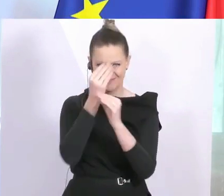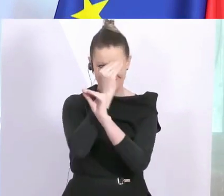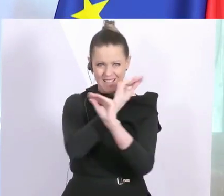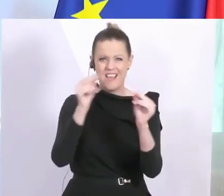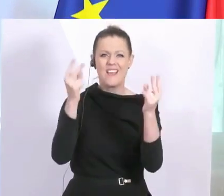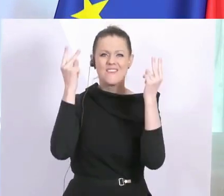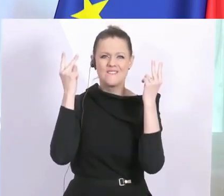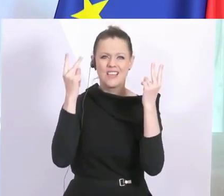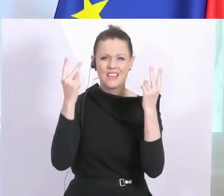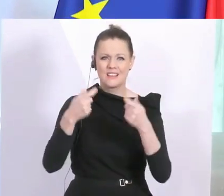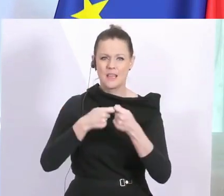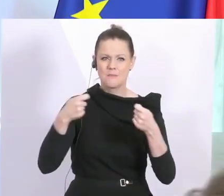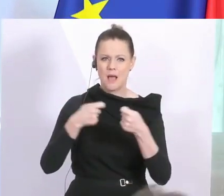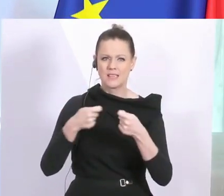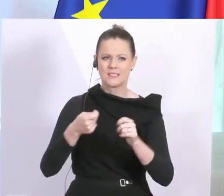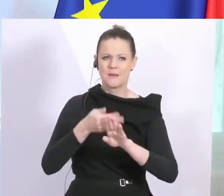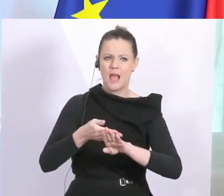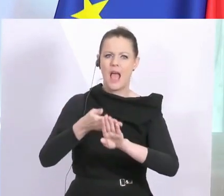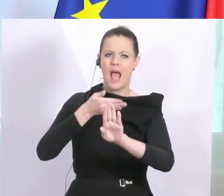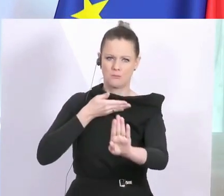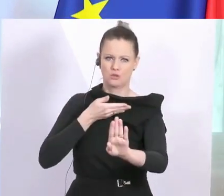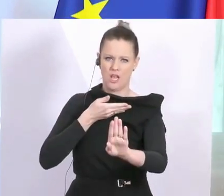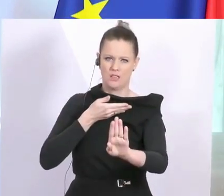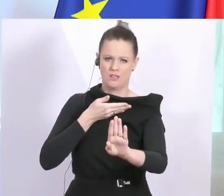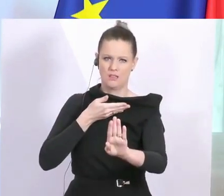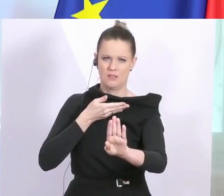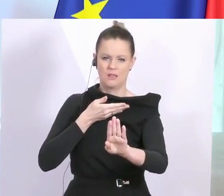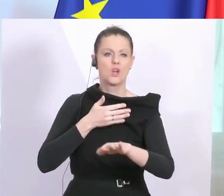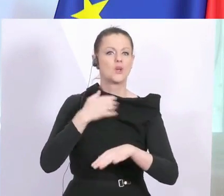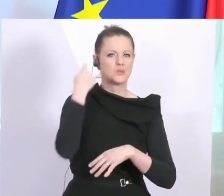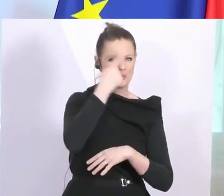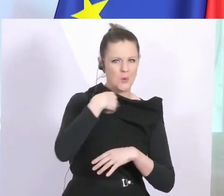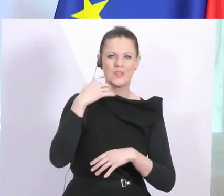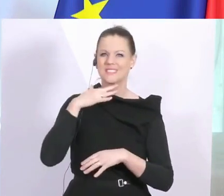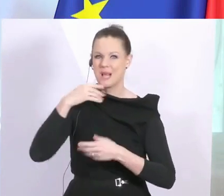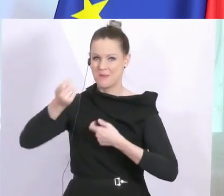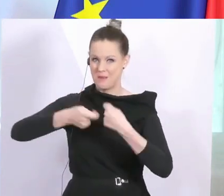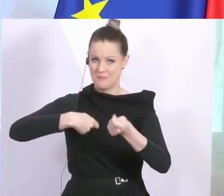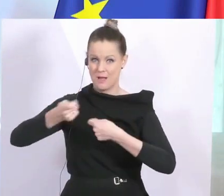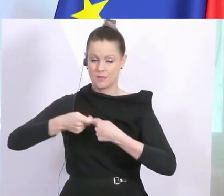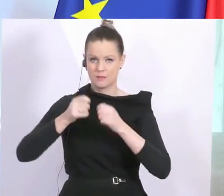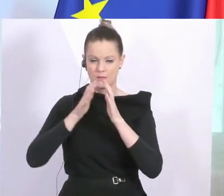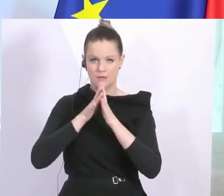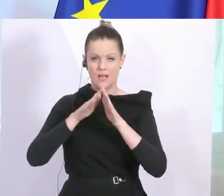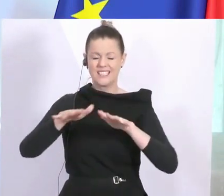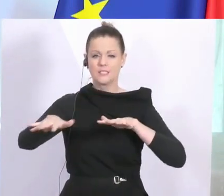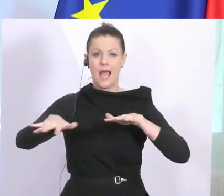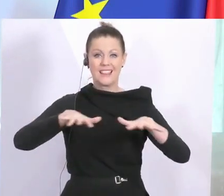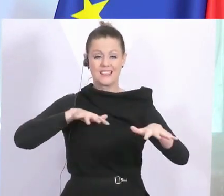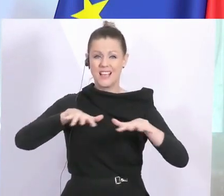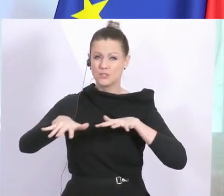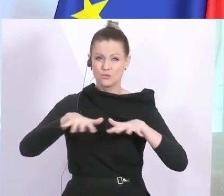Maßnahmen ist das Abstand halten. Sie kennen alle die Bilder von den Sonntagsmärkten und Samstagsmärkten. Das ist katastrophal gefährlich.